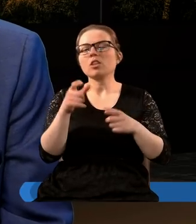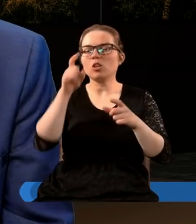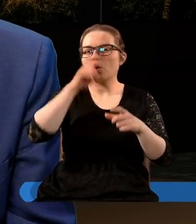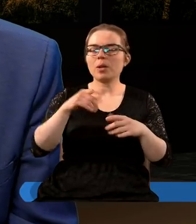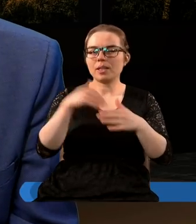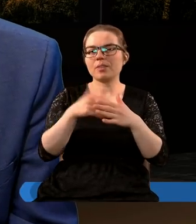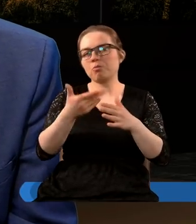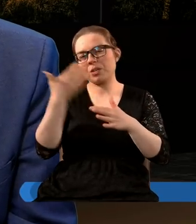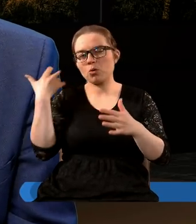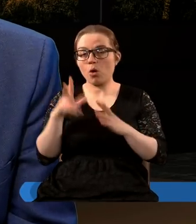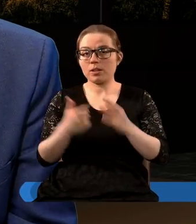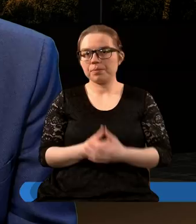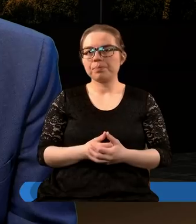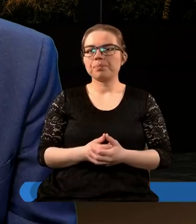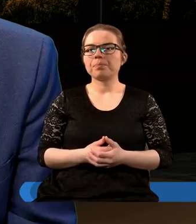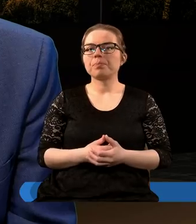przeszłości